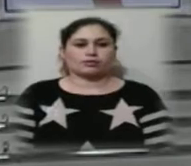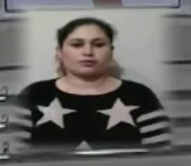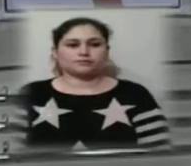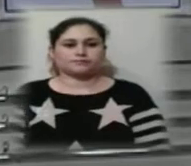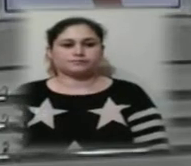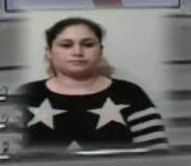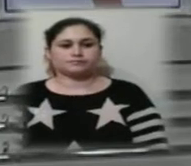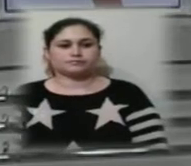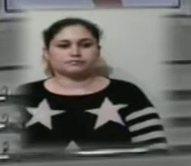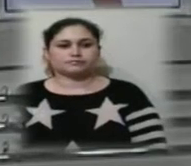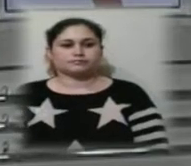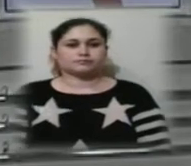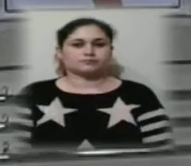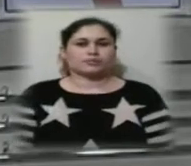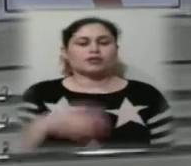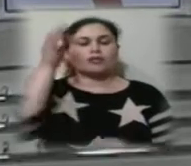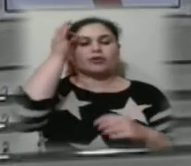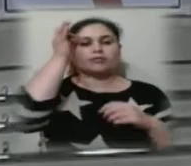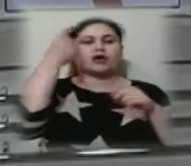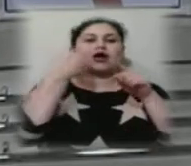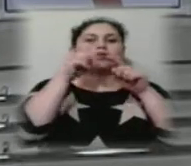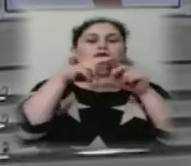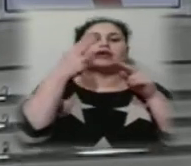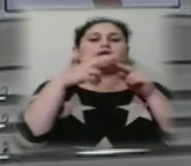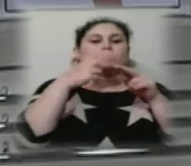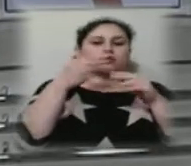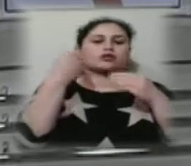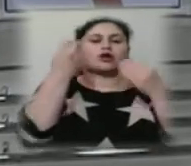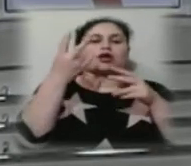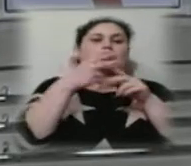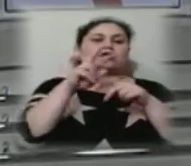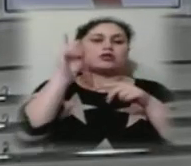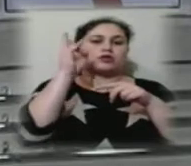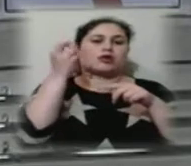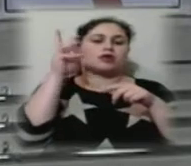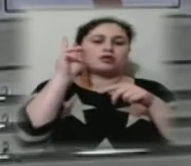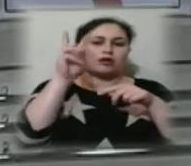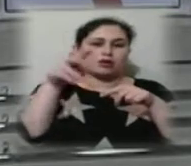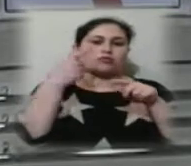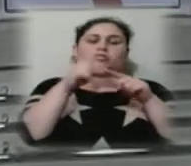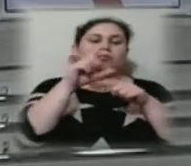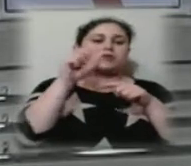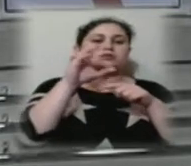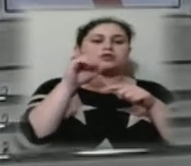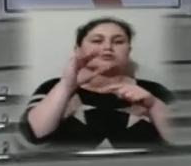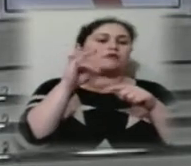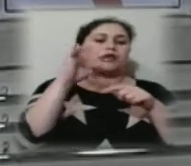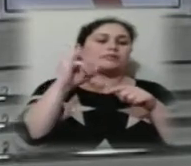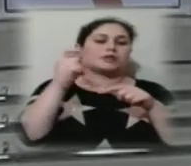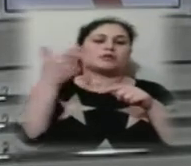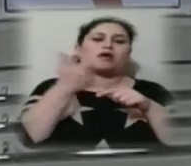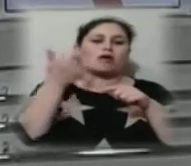Нагадаємо, цей кредит надається комунальним підприємствам «Херсон Електротранс» без застави та під гарантію Херсонської міської ради.